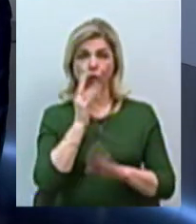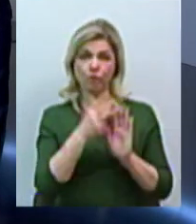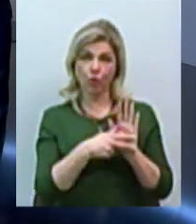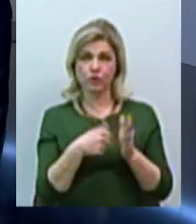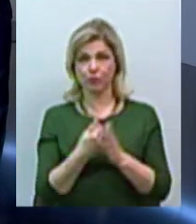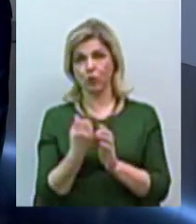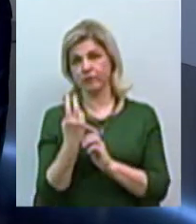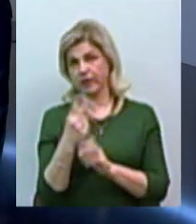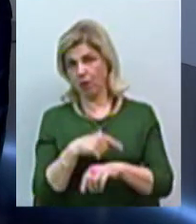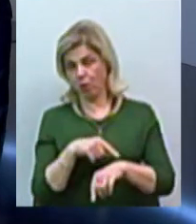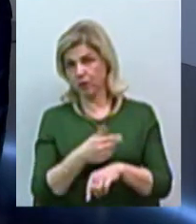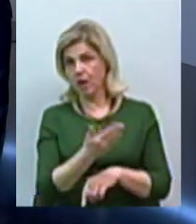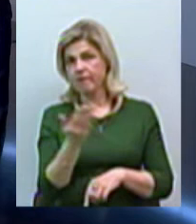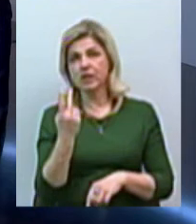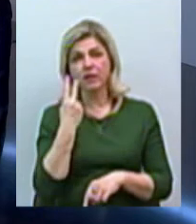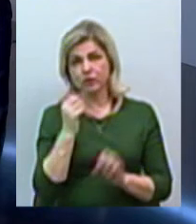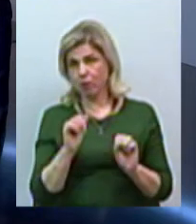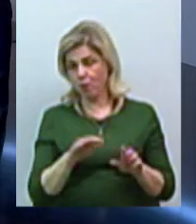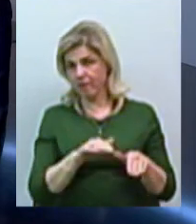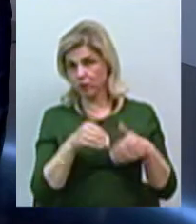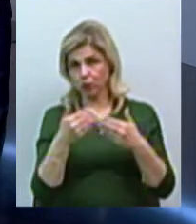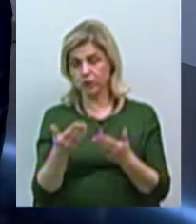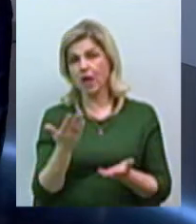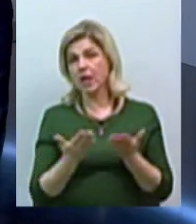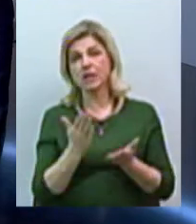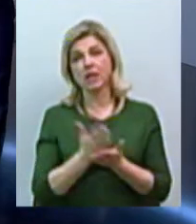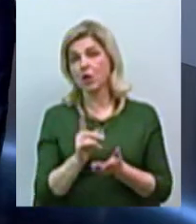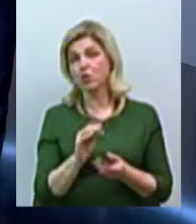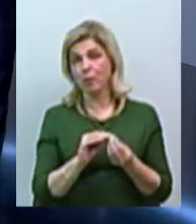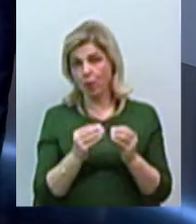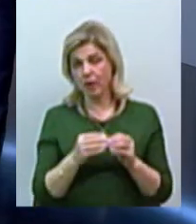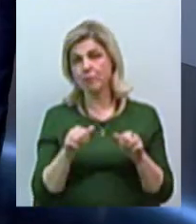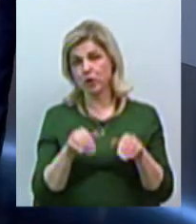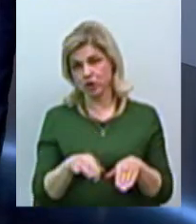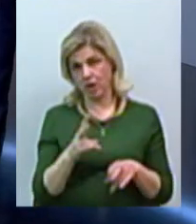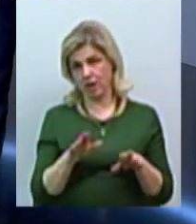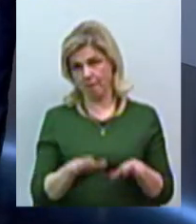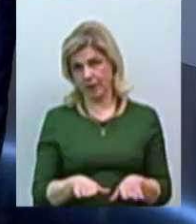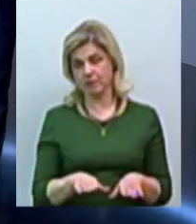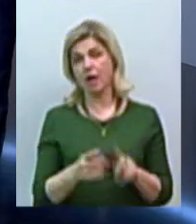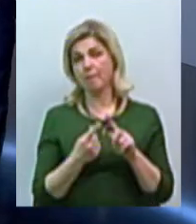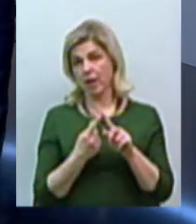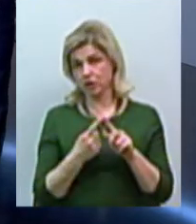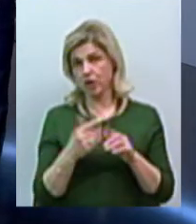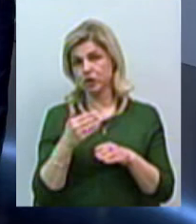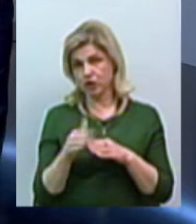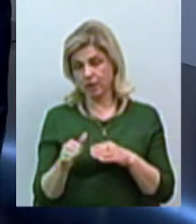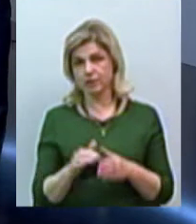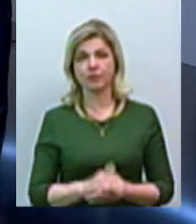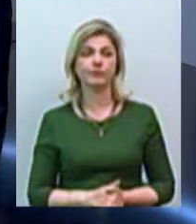Тобто, ви завжди можете звернутися, і якщо є якісь проблеми, вирішити їх зразу на місці. Це перша частина її